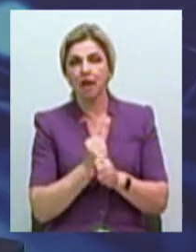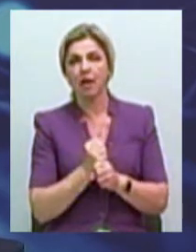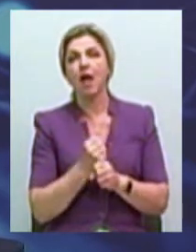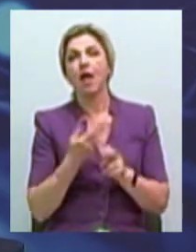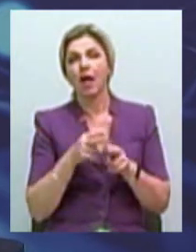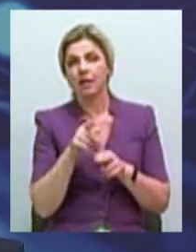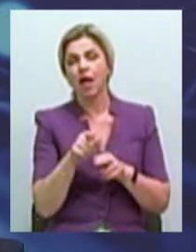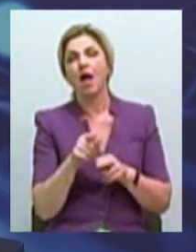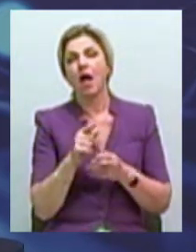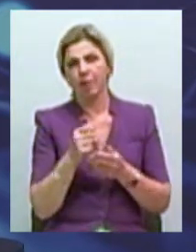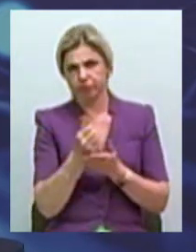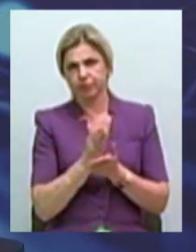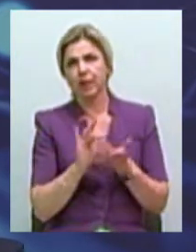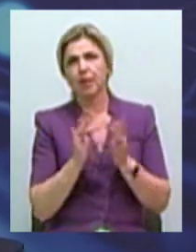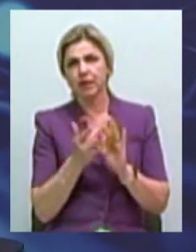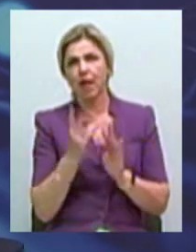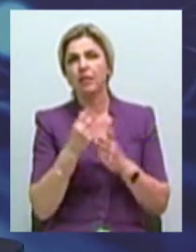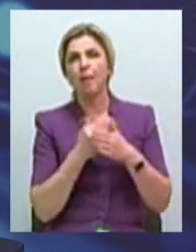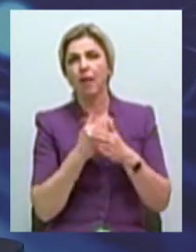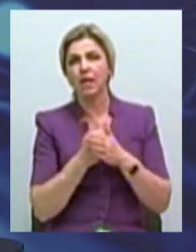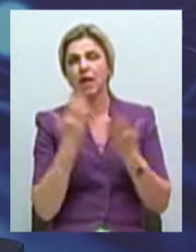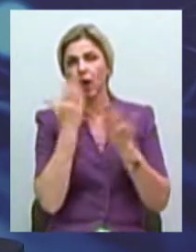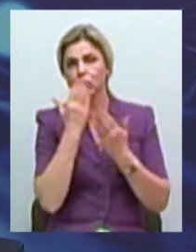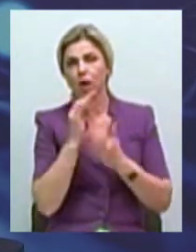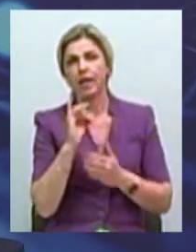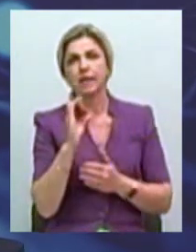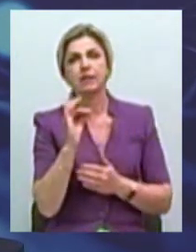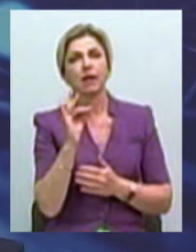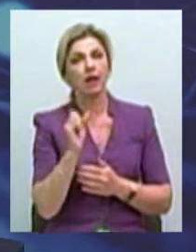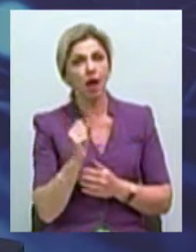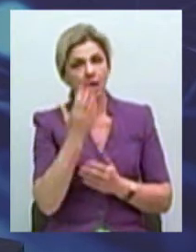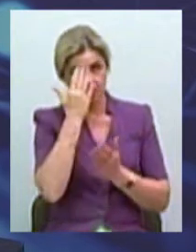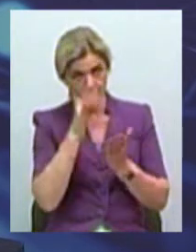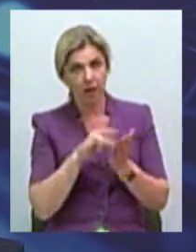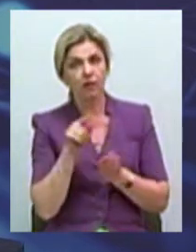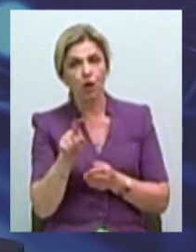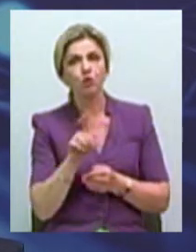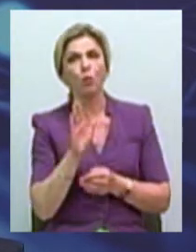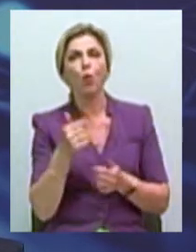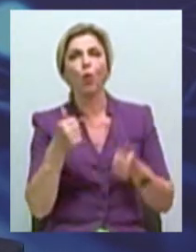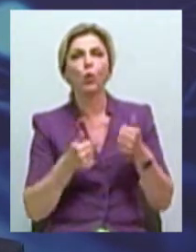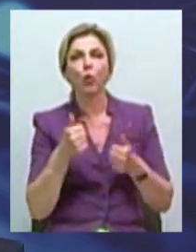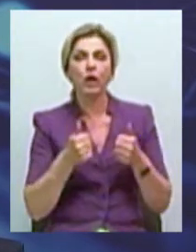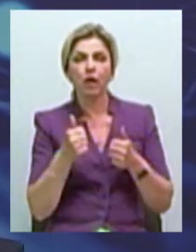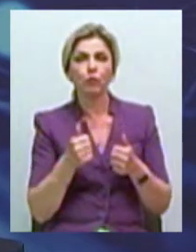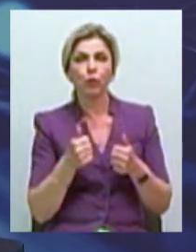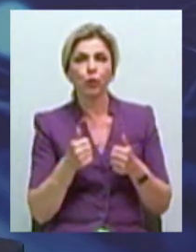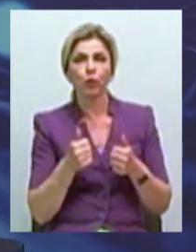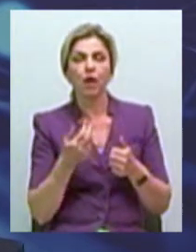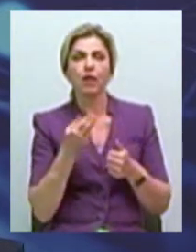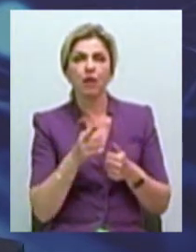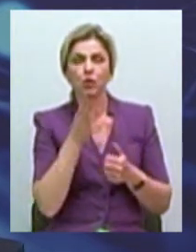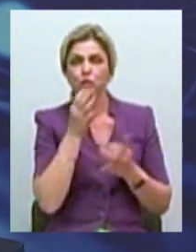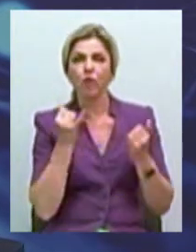кинотеатра «Искра» не ставится за мету, что она будет конкурентной для